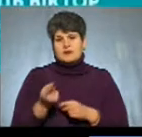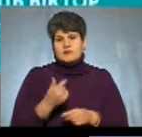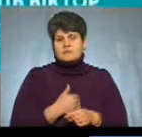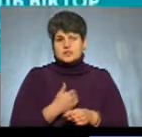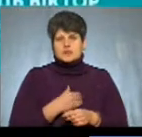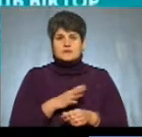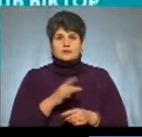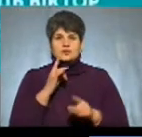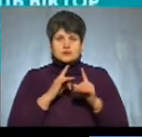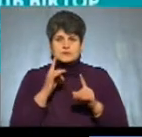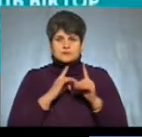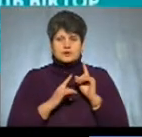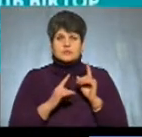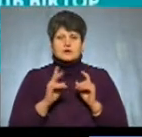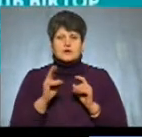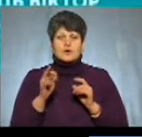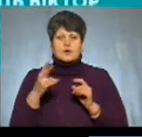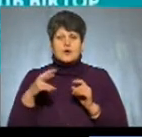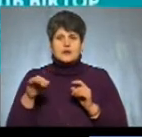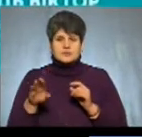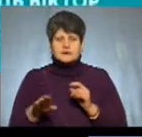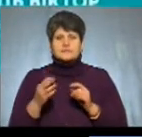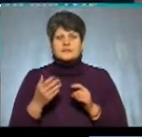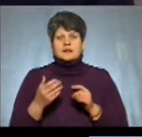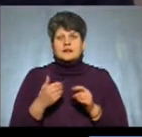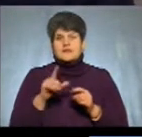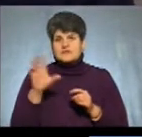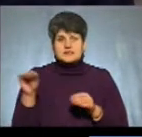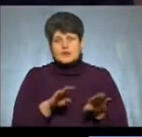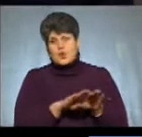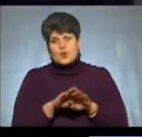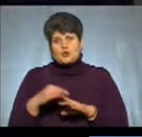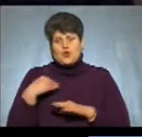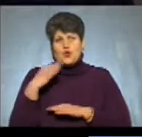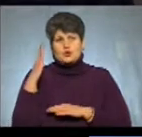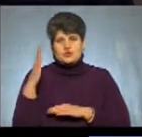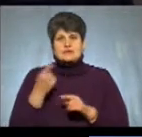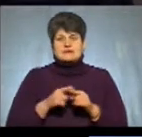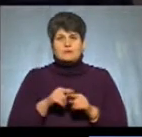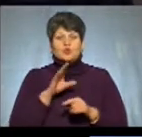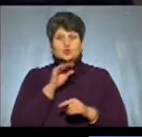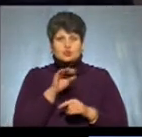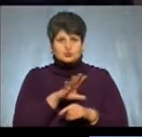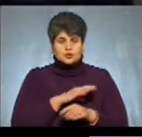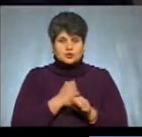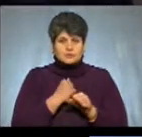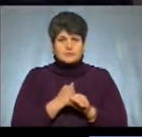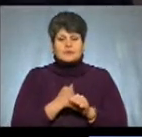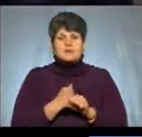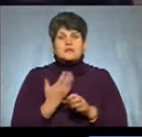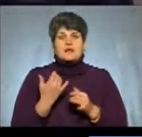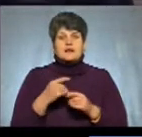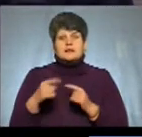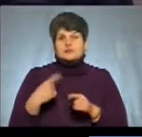збори на кольорі. Чоловіки це було. Всі одноголосно. Це було усно зараз зроблено. На слідчому тижні, наскільки мені відомо,